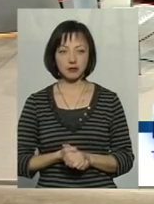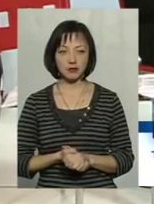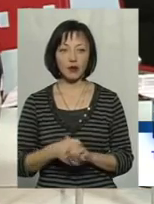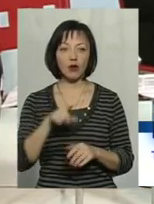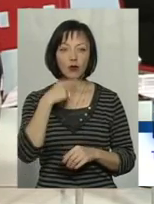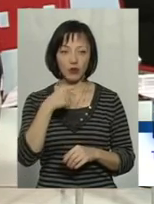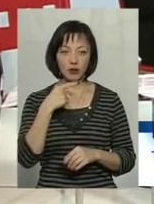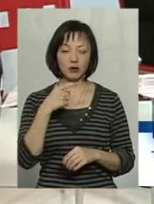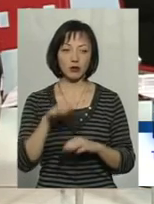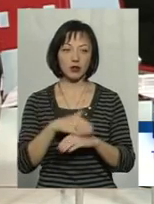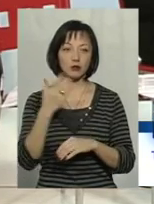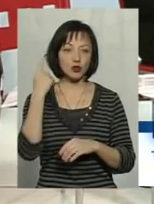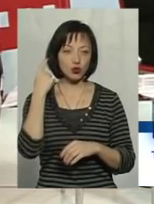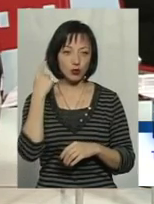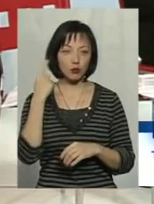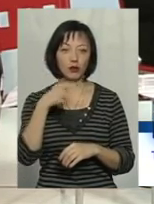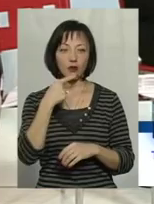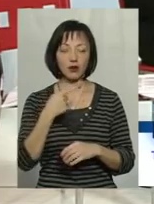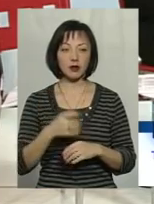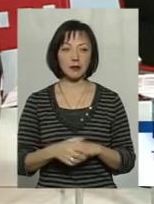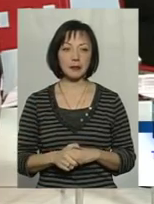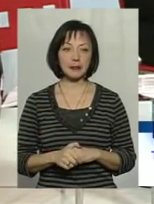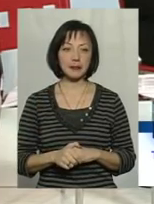Говоріть, будь ласка. Ми вас чуємо, говоріть, будь ласка.